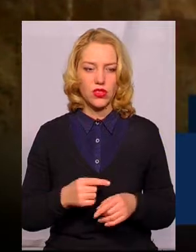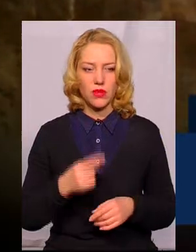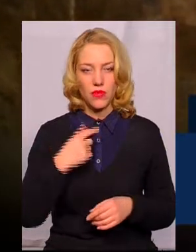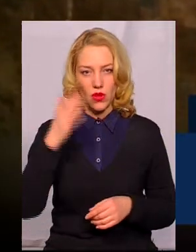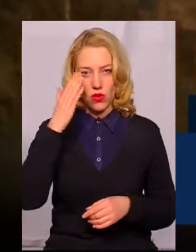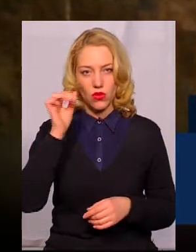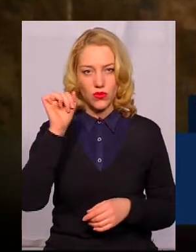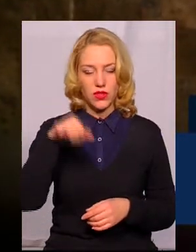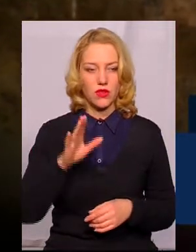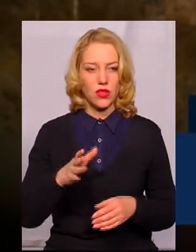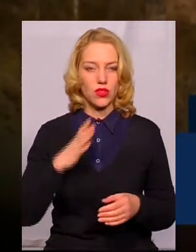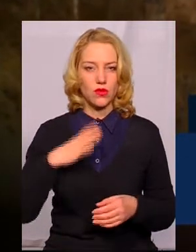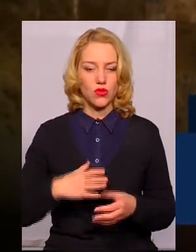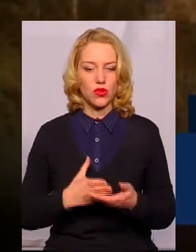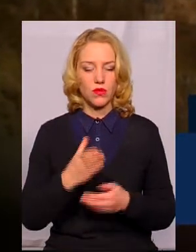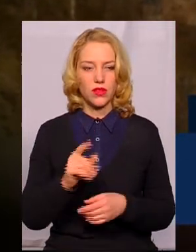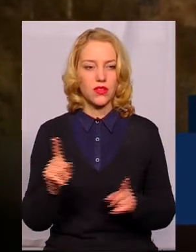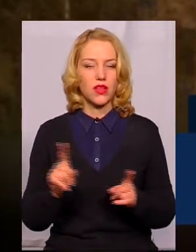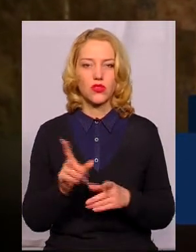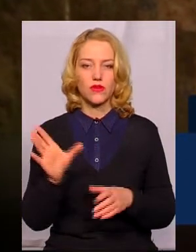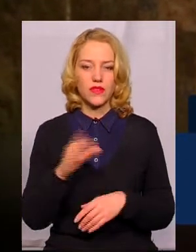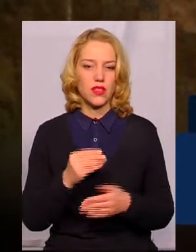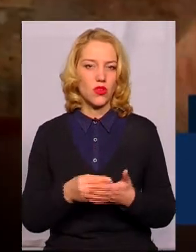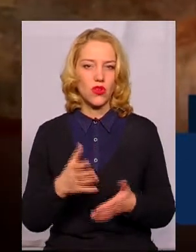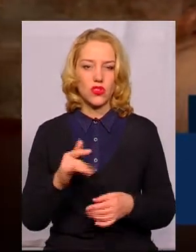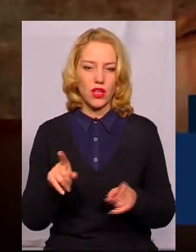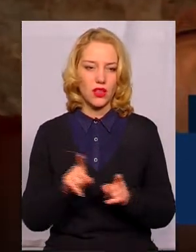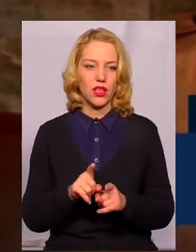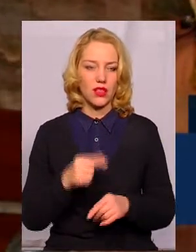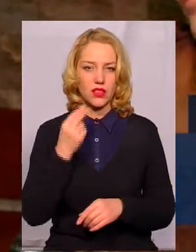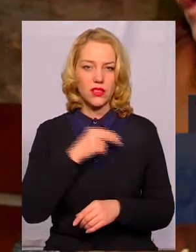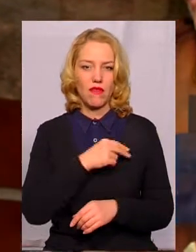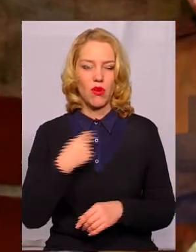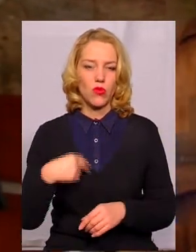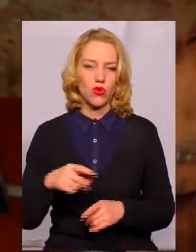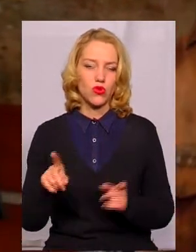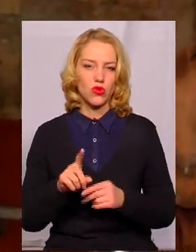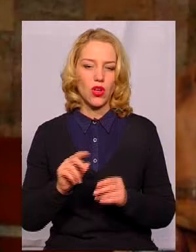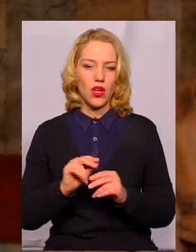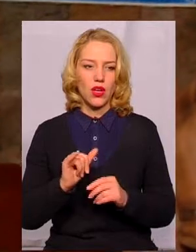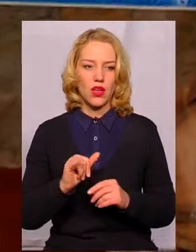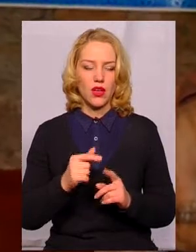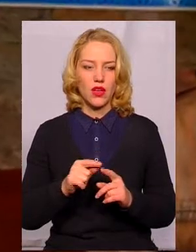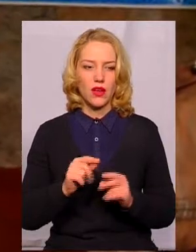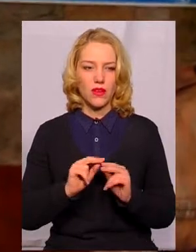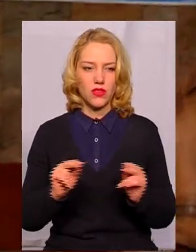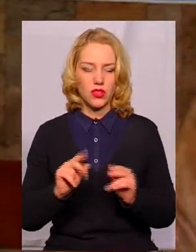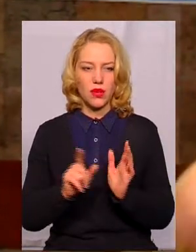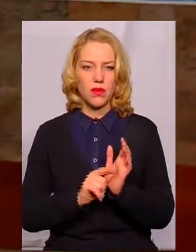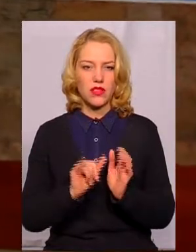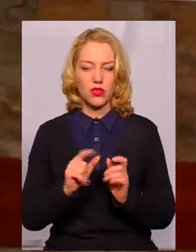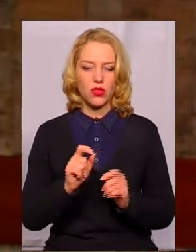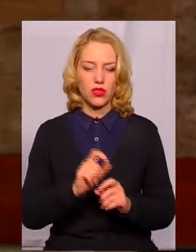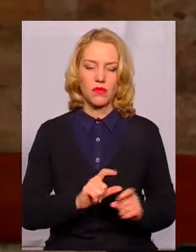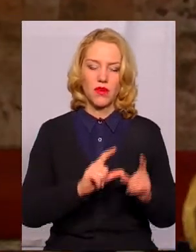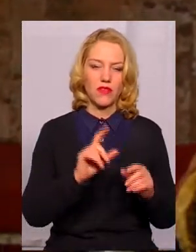Зігнув голову і мушу платити. А що, все дорожає. Слава Богу, що жінки пенсія трошки більша, то платиться. А